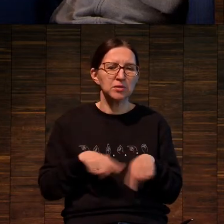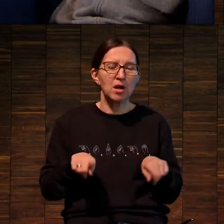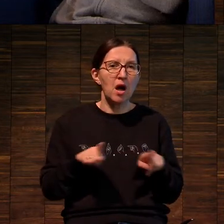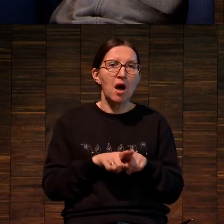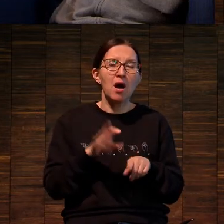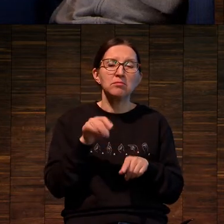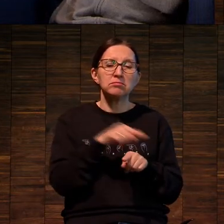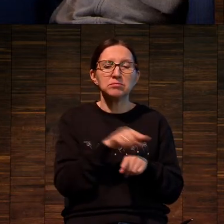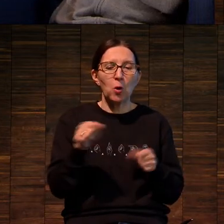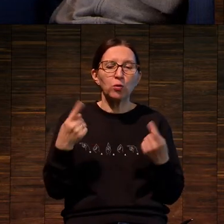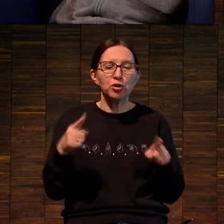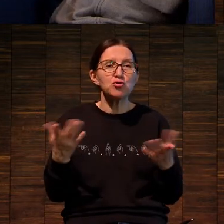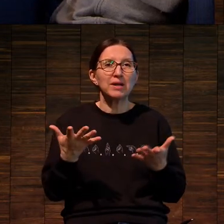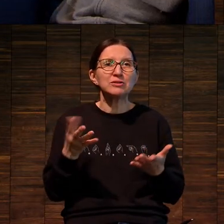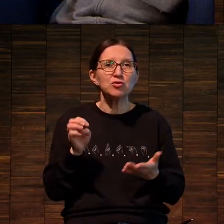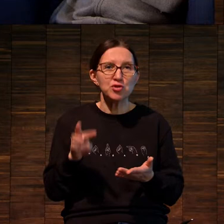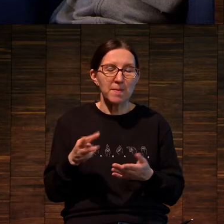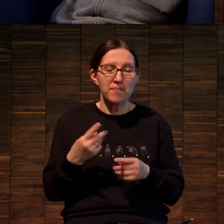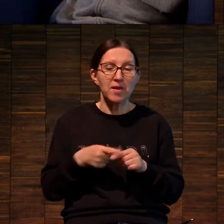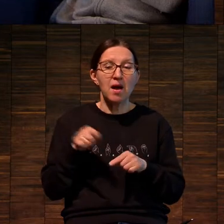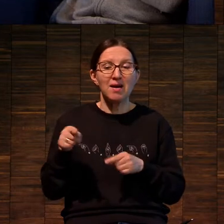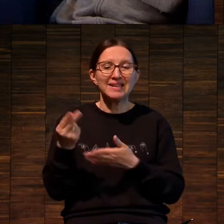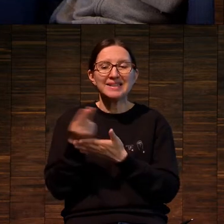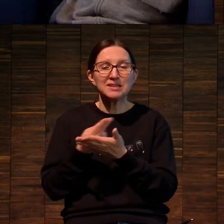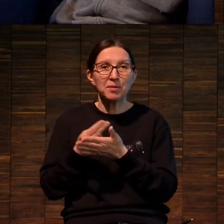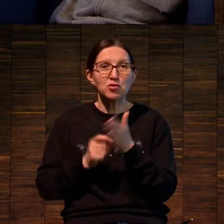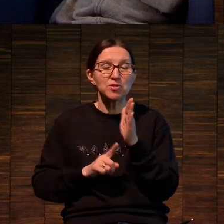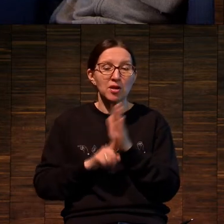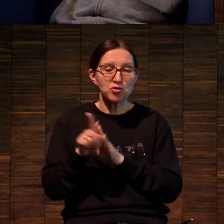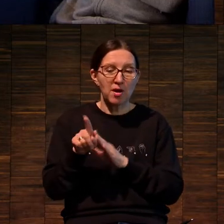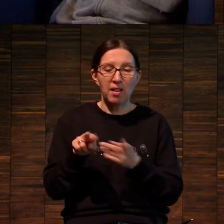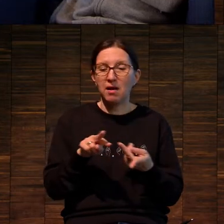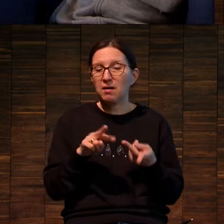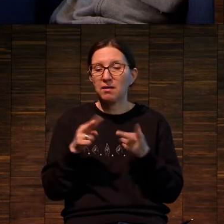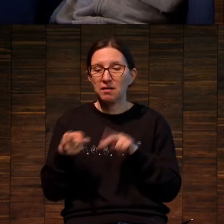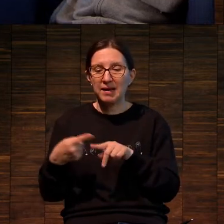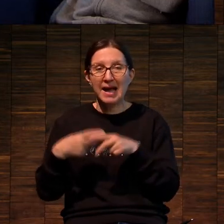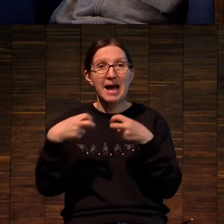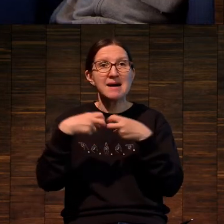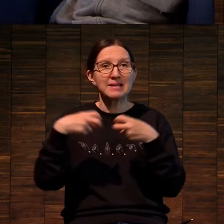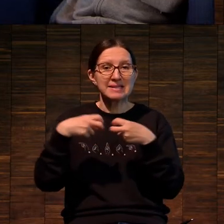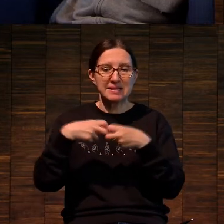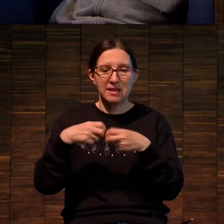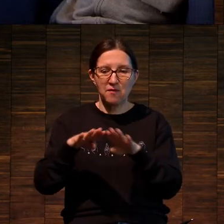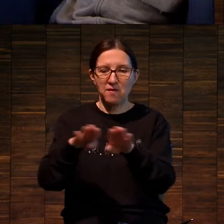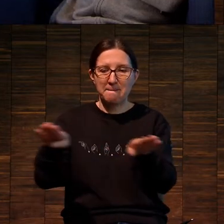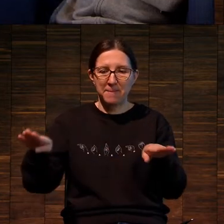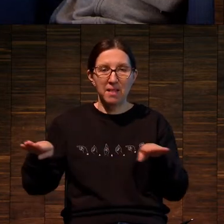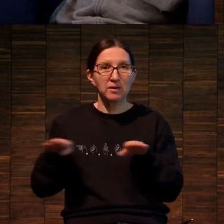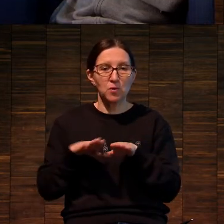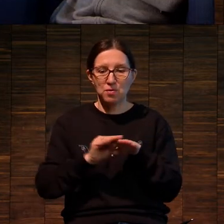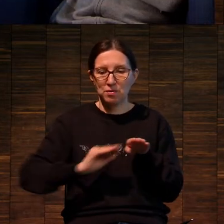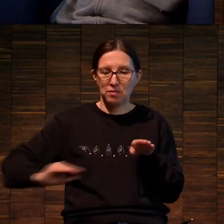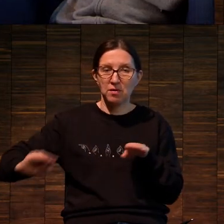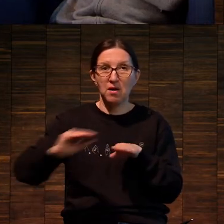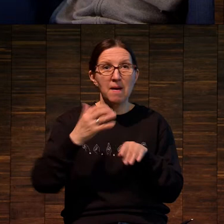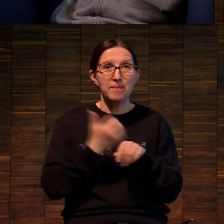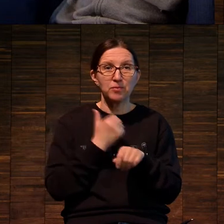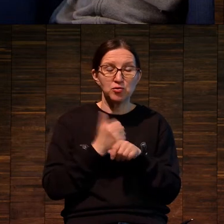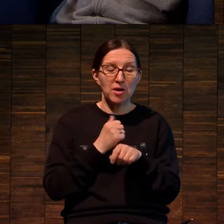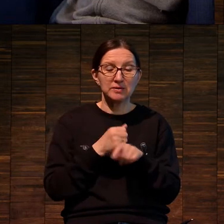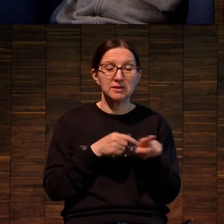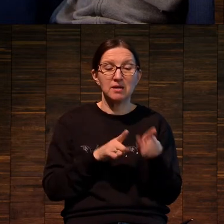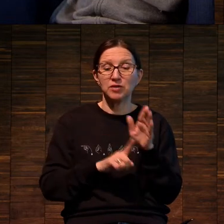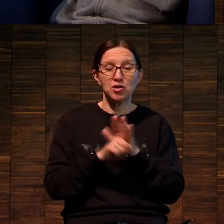литографии отличается только тем, что изображение сначала переносится на резиновое полотно, то есть с камня не на